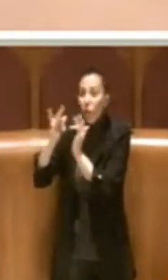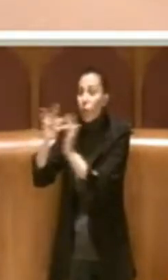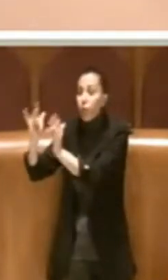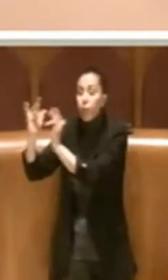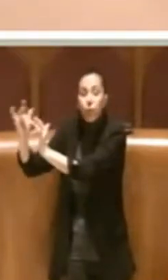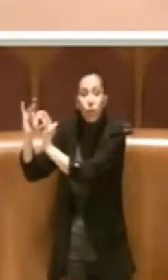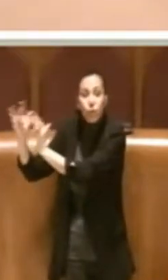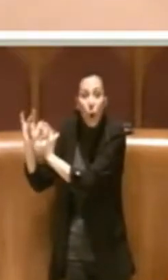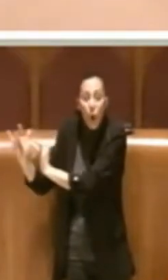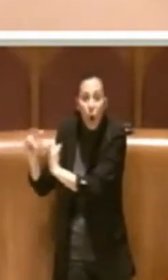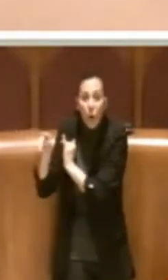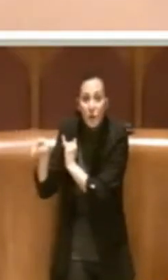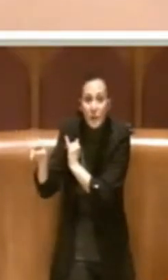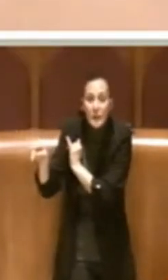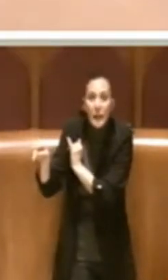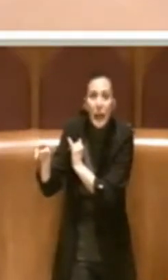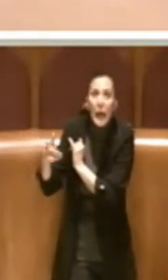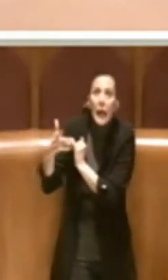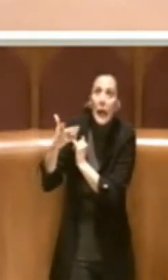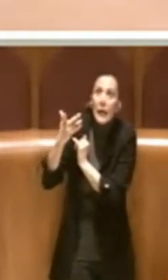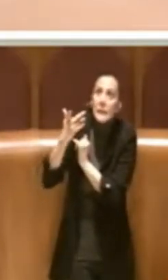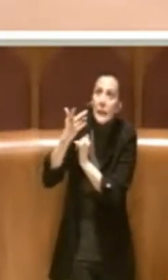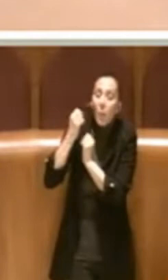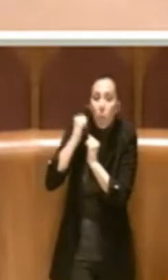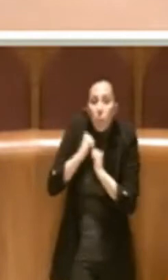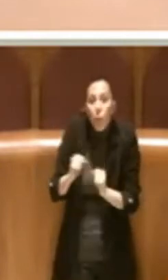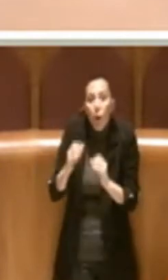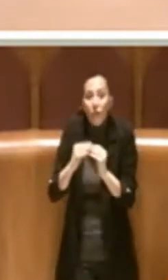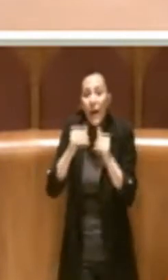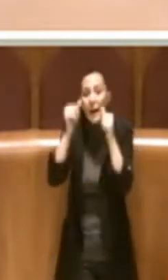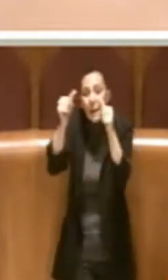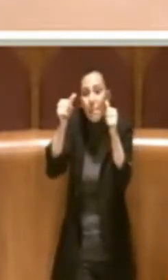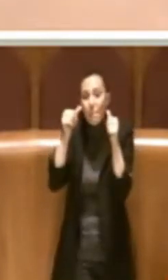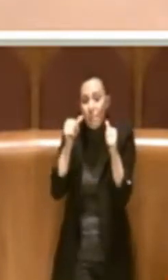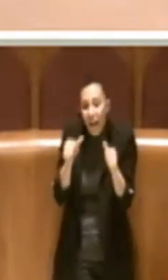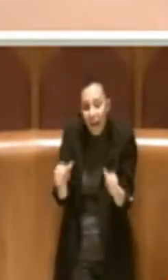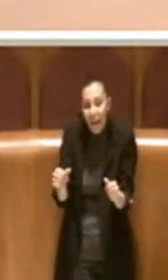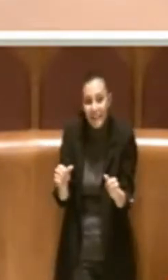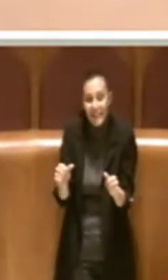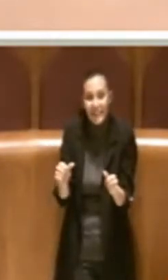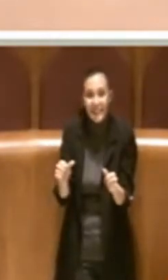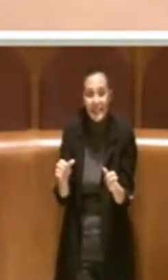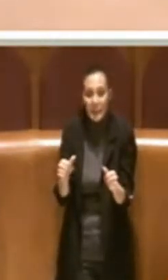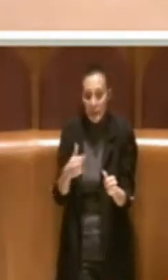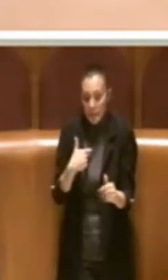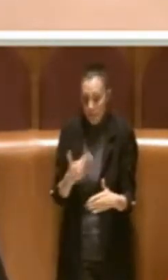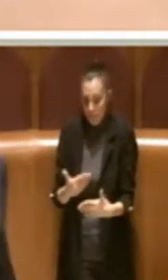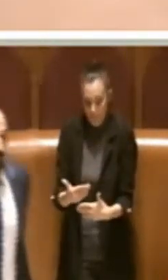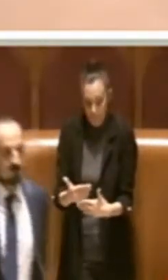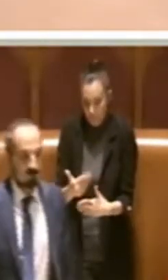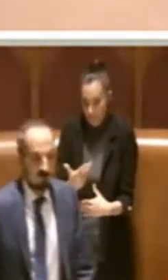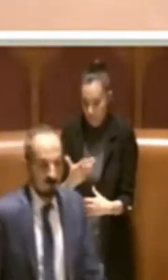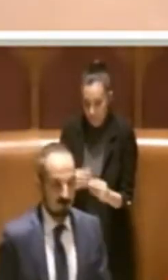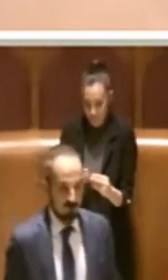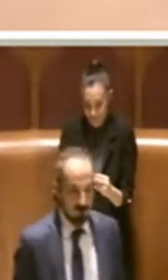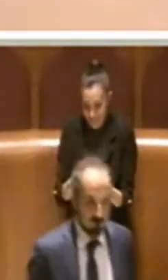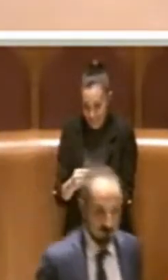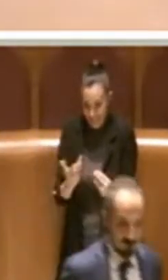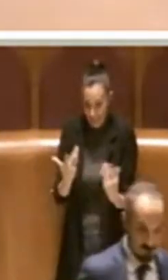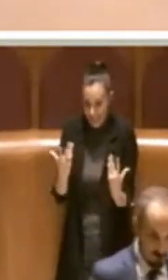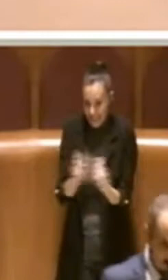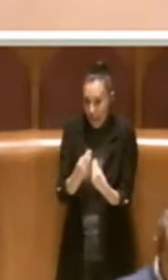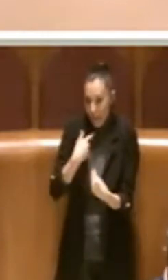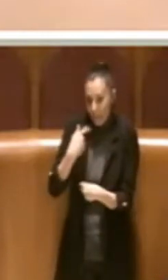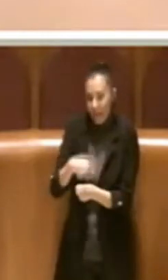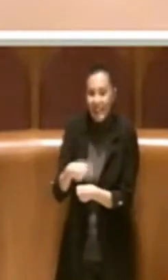su cui si possono fare dei bandi, per cui presto faremo anche delle azioni insieme alla